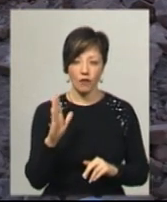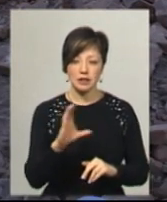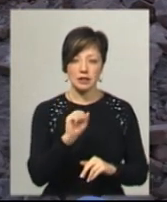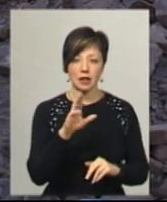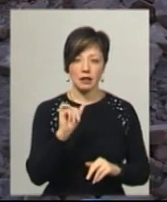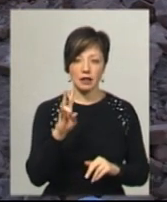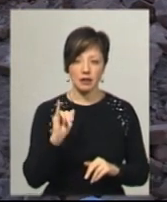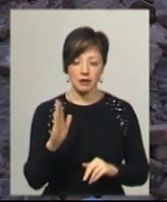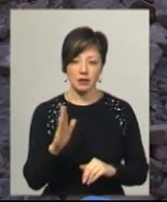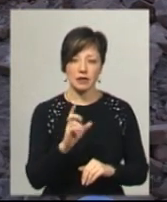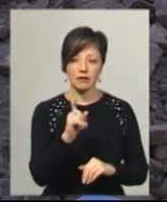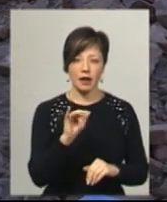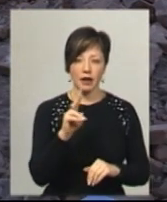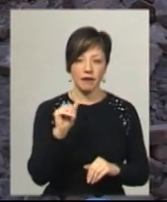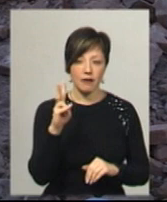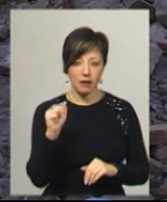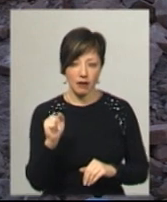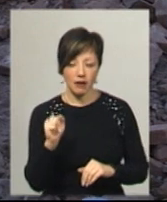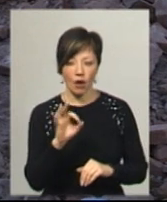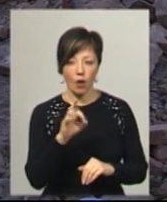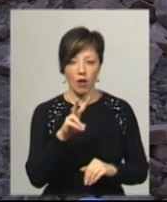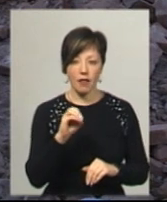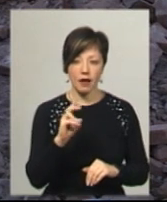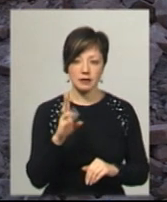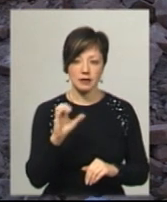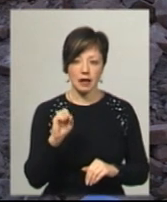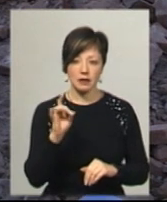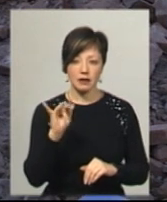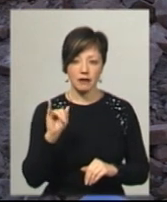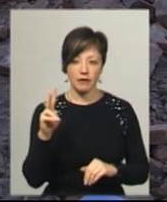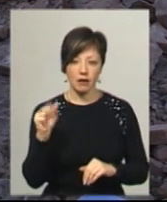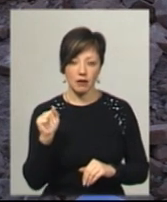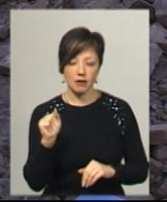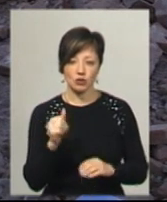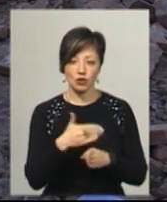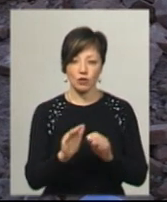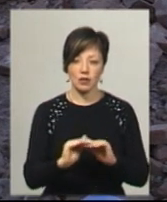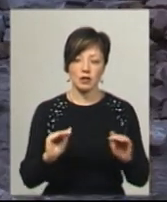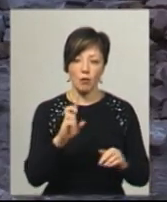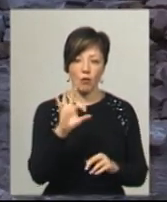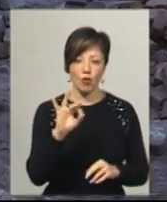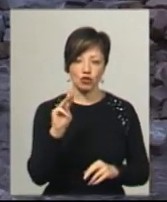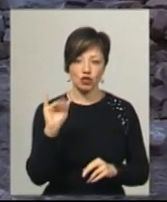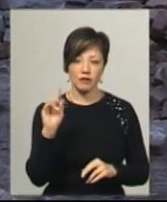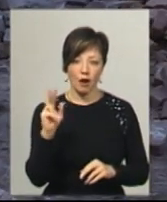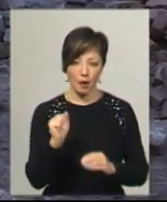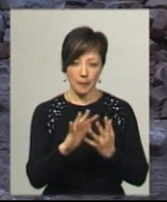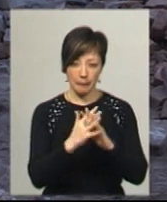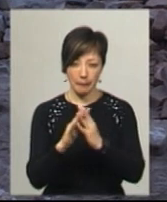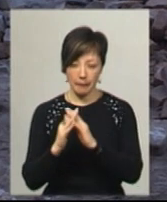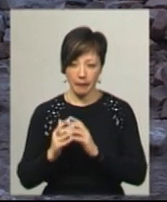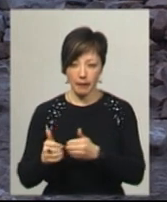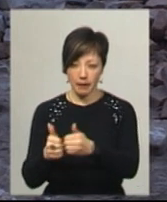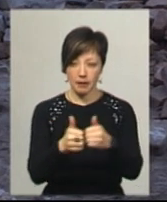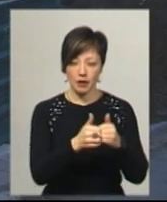з Верхівці, Олександрівка, також частково діти з Бурщівки. Добавиться з